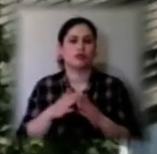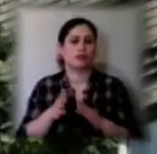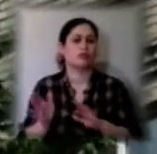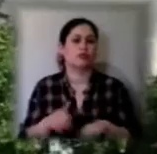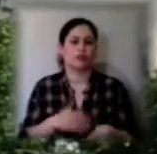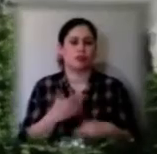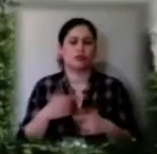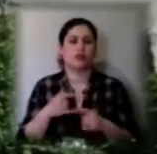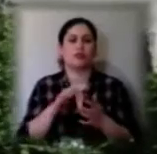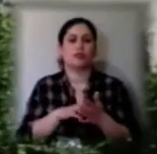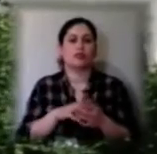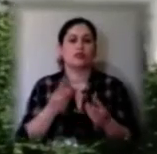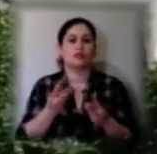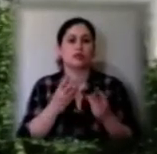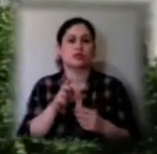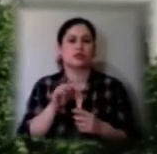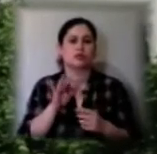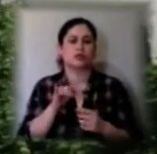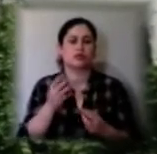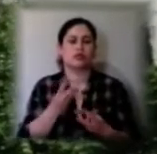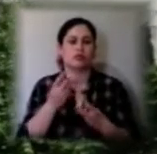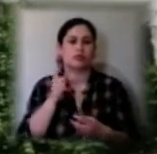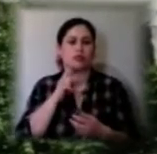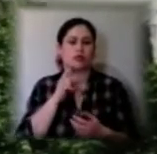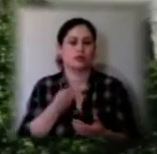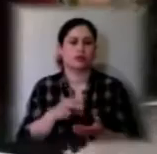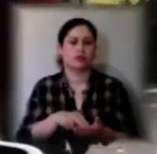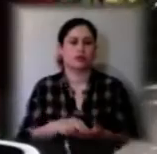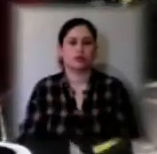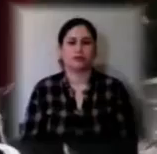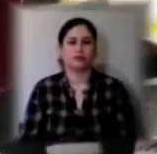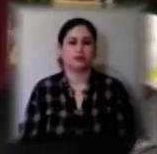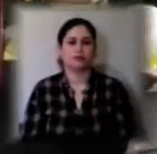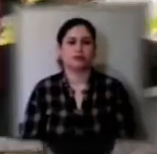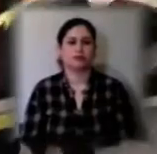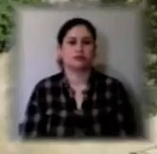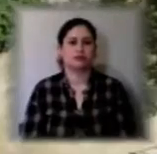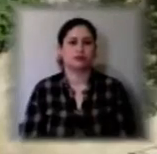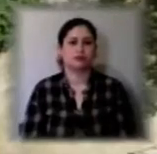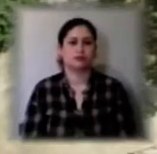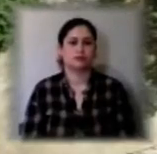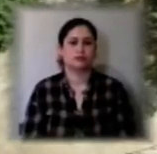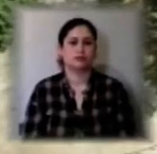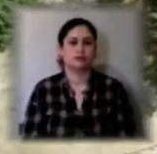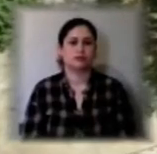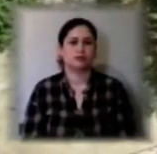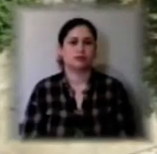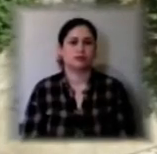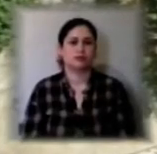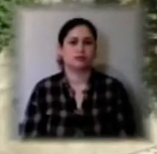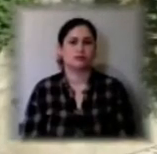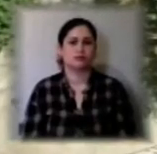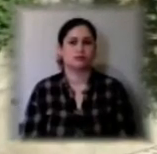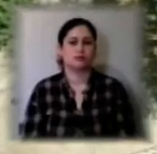Причина загоряння та збитки від пожежі встановлюється. Наталія Тимофєєва, Ольга Ляшенко, Владислав Копрєєв. Новини на Суспільному.